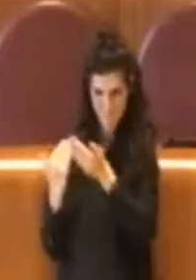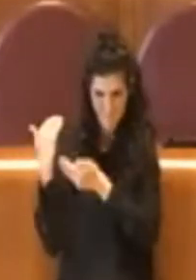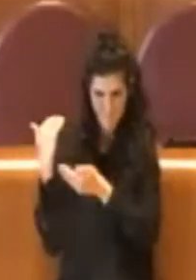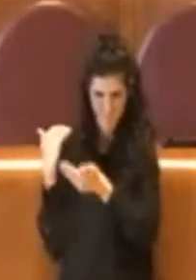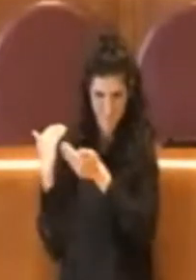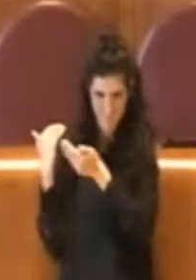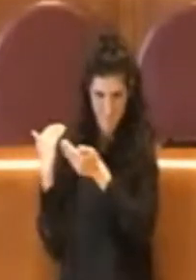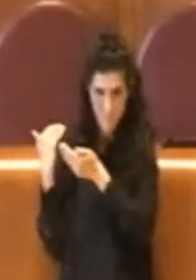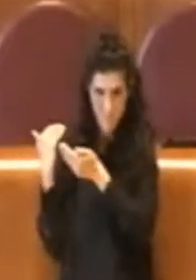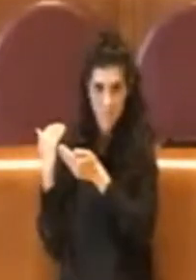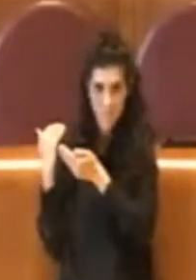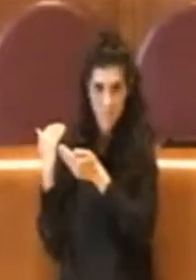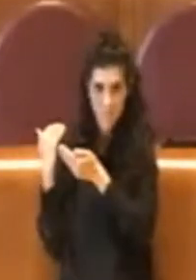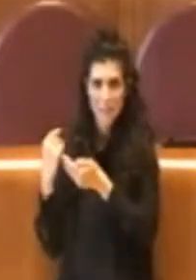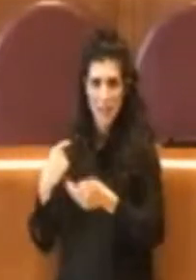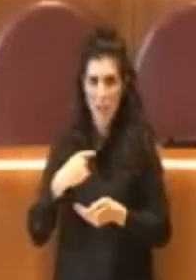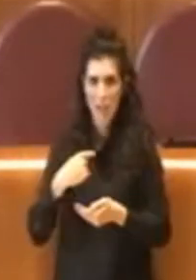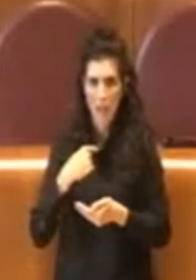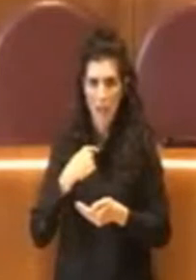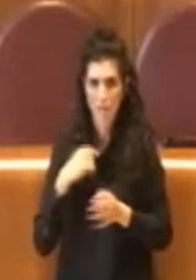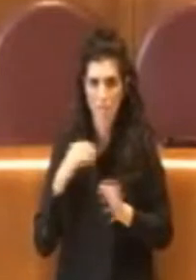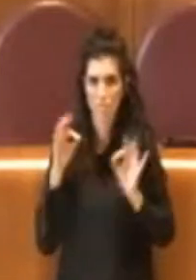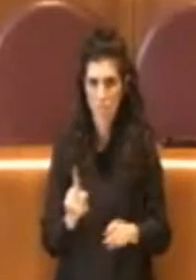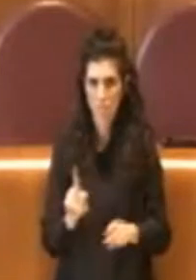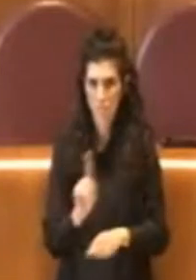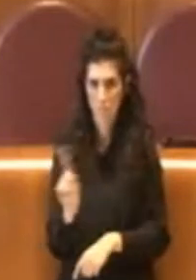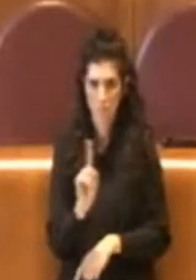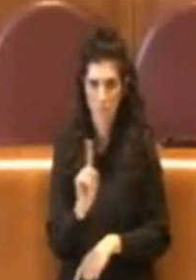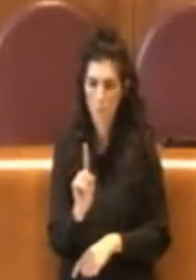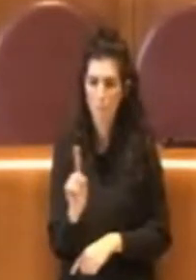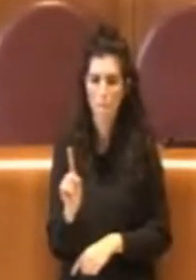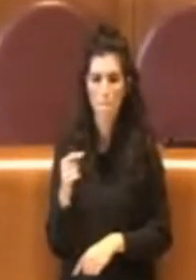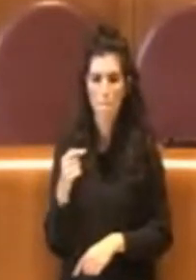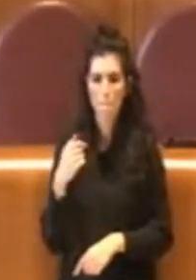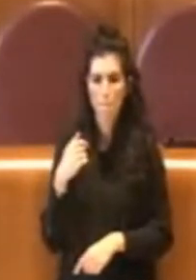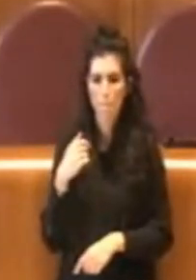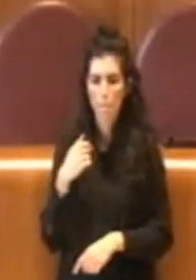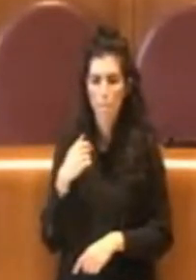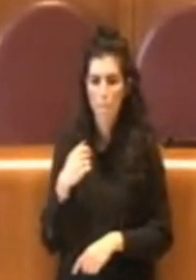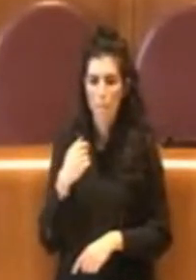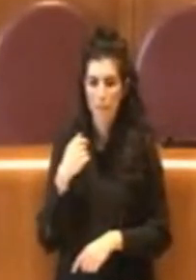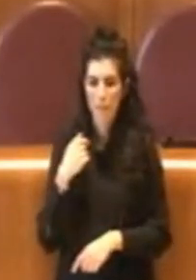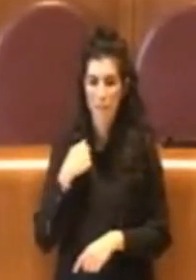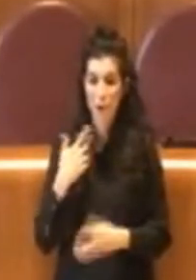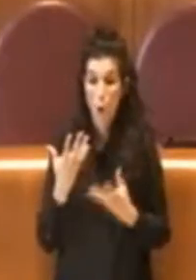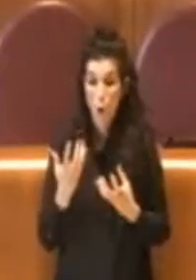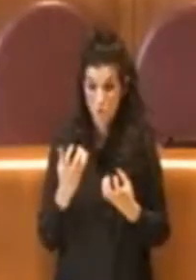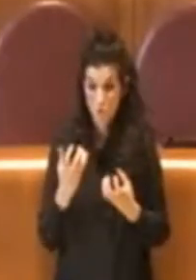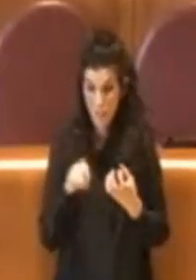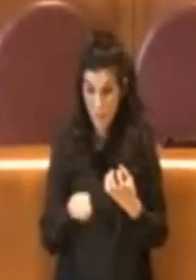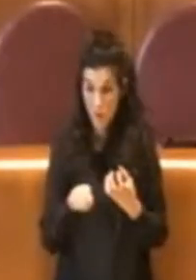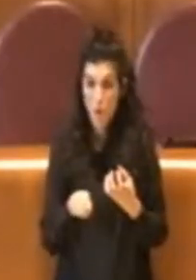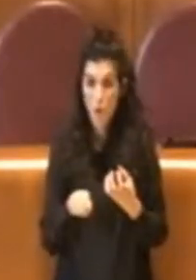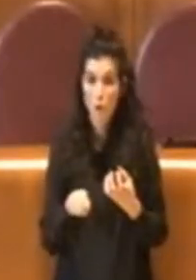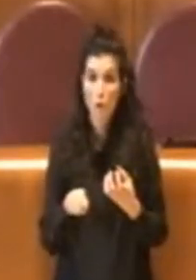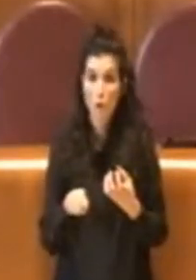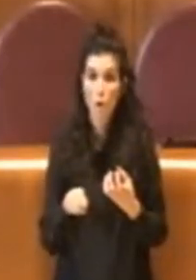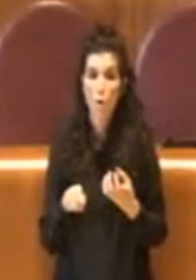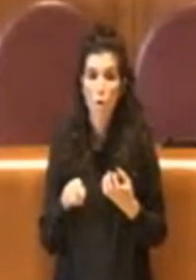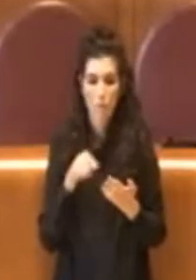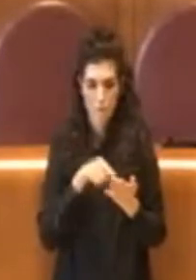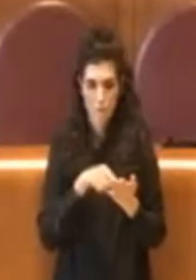stato applicato quel concetto che è scritto